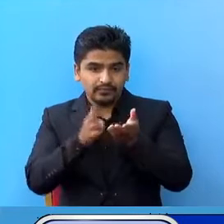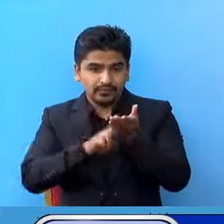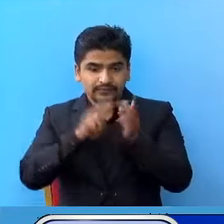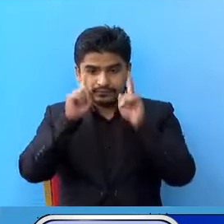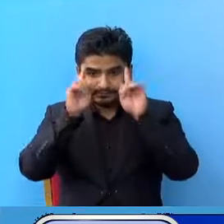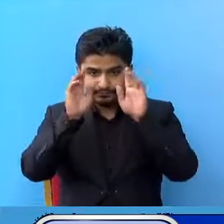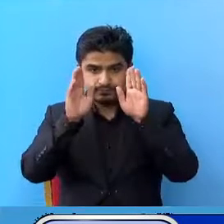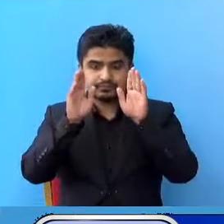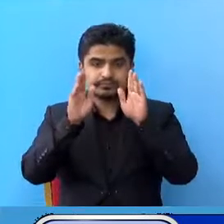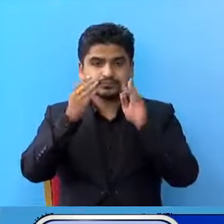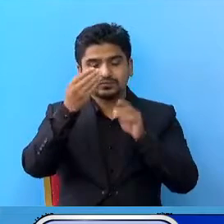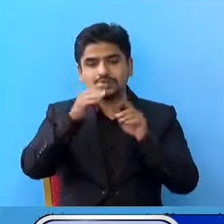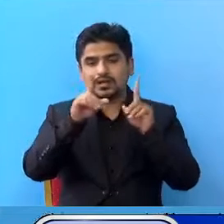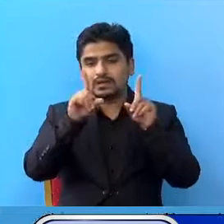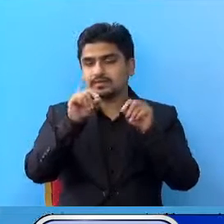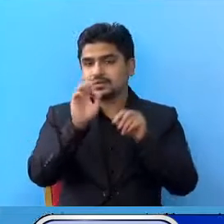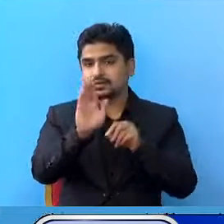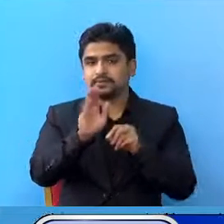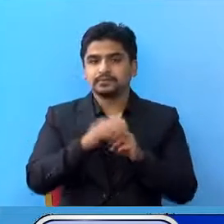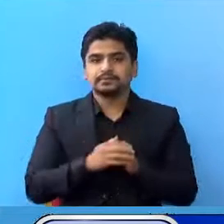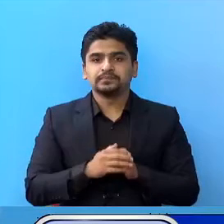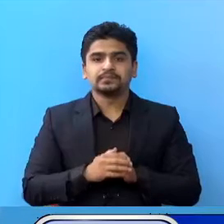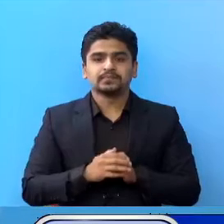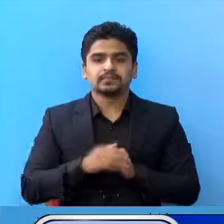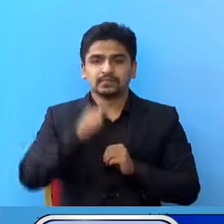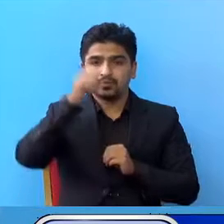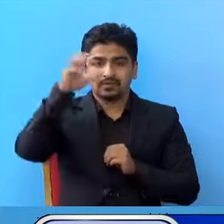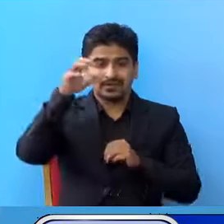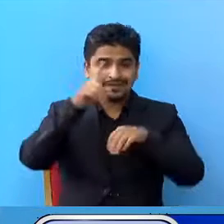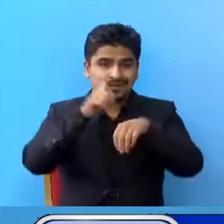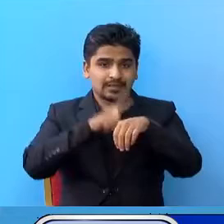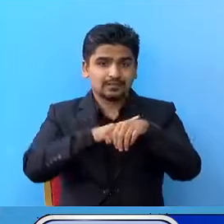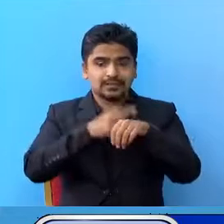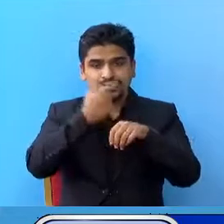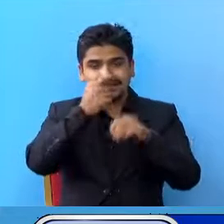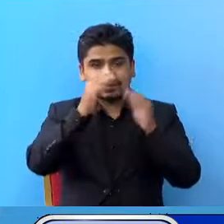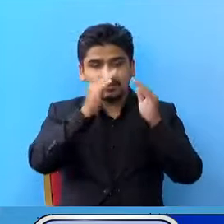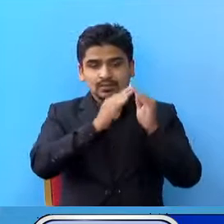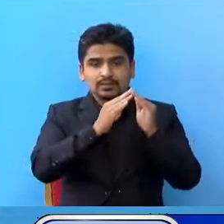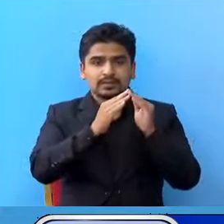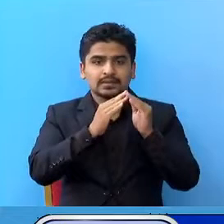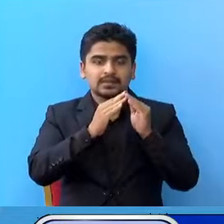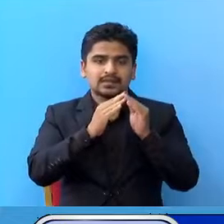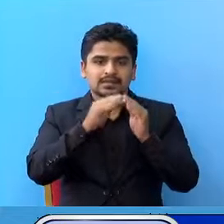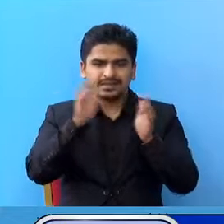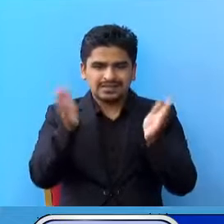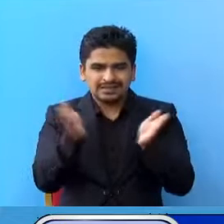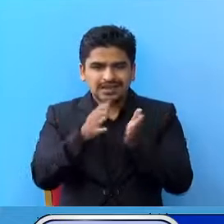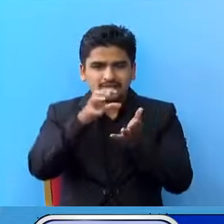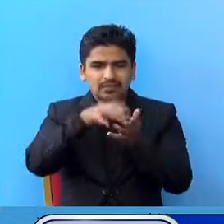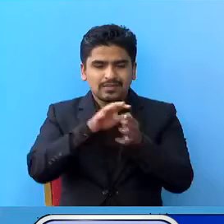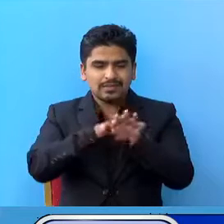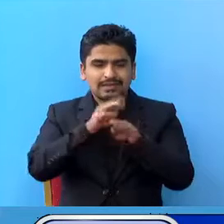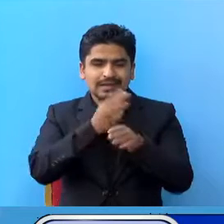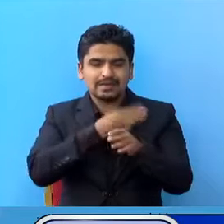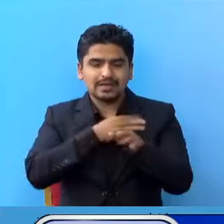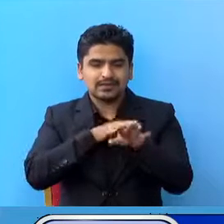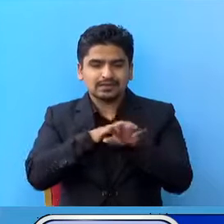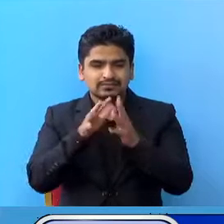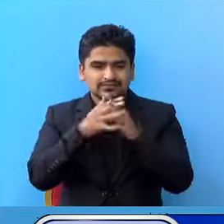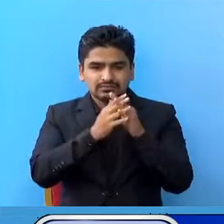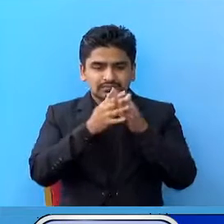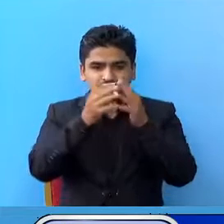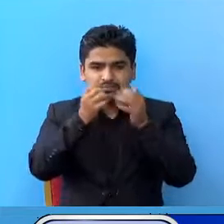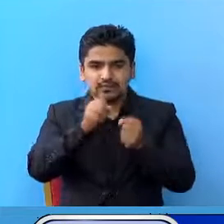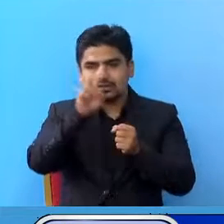सचेत एवं सजग हुना जरूरी छा बर्साइ एमले गर्दा गाउंगर मां सानो ठाव मां धेरे मानी सरु बसने